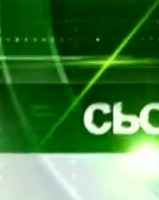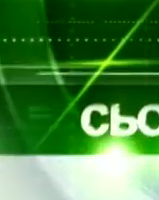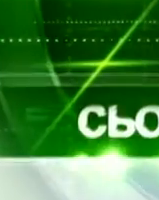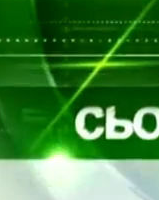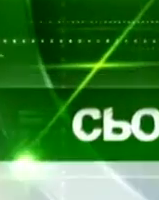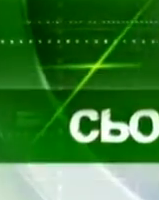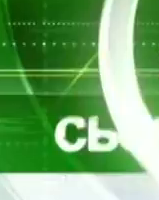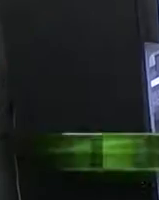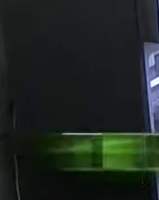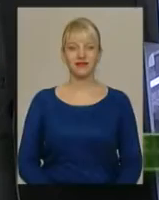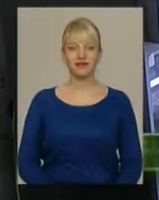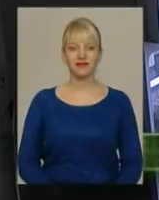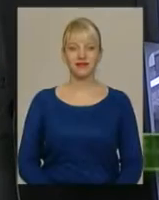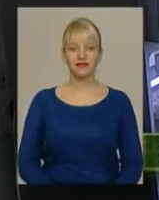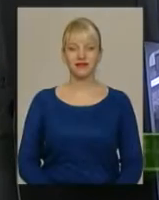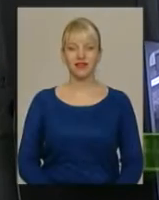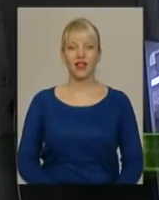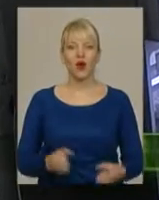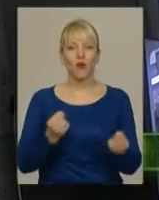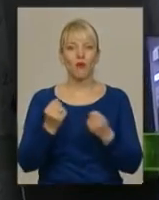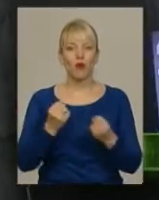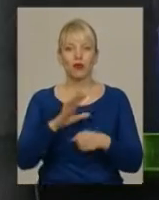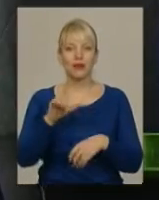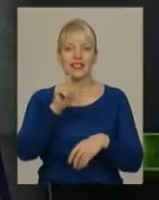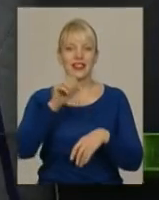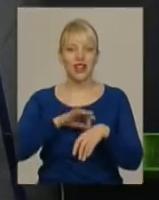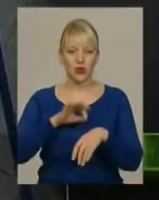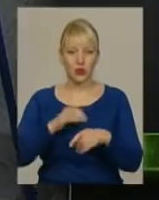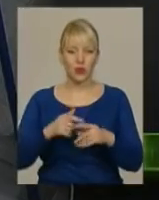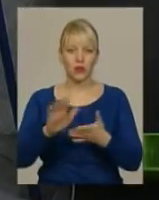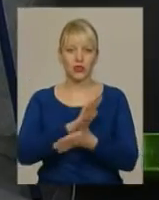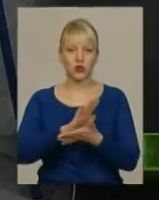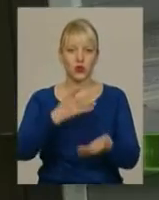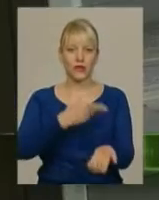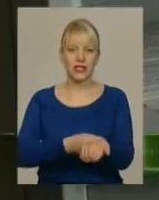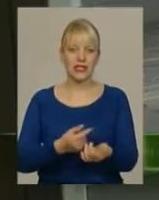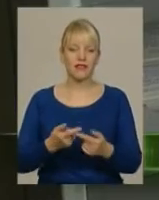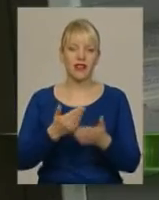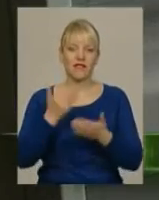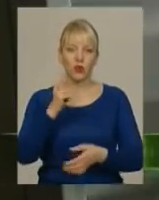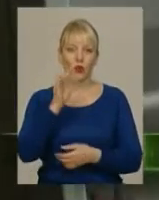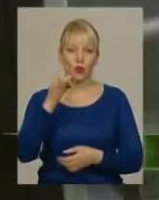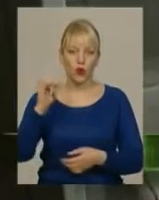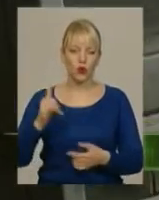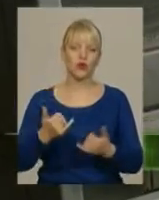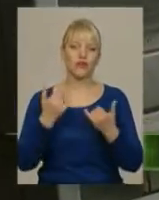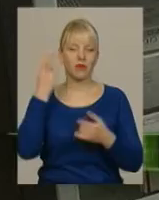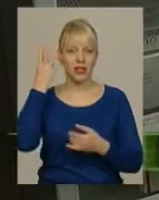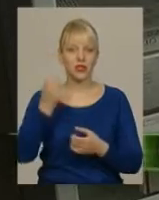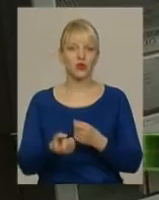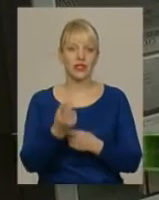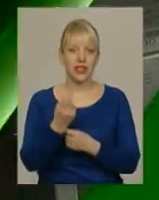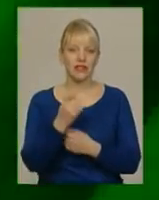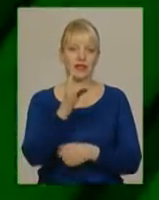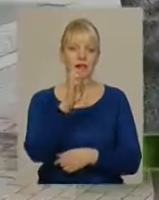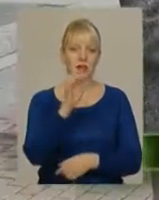Музика Боротьба з недугою. Безкоштовна вакцина для щеплень від кору у Хмельницькому з'явиться в березні.